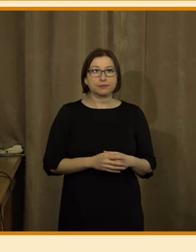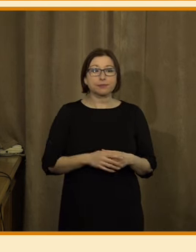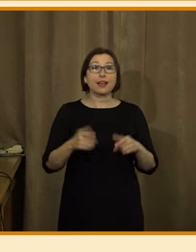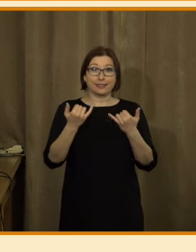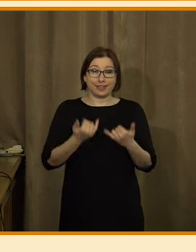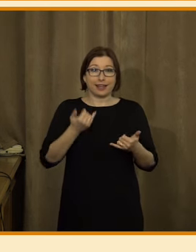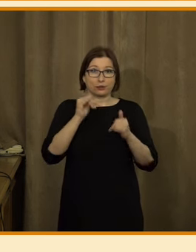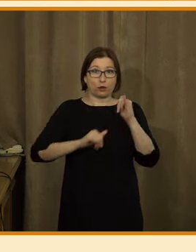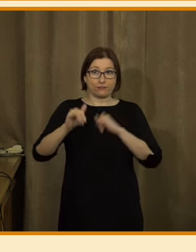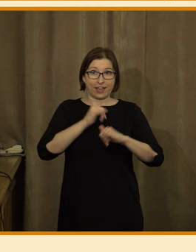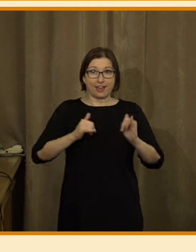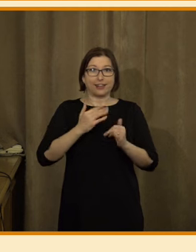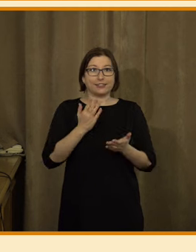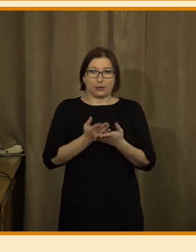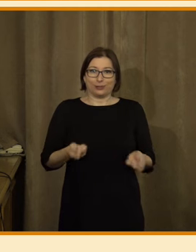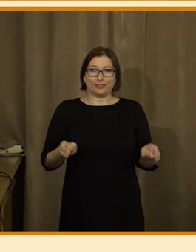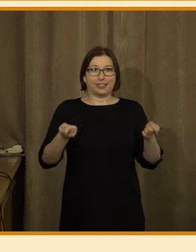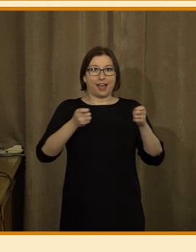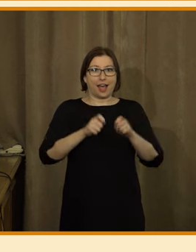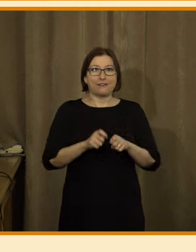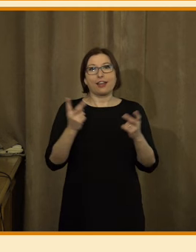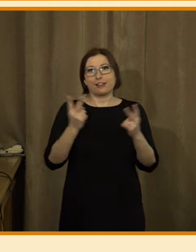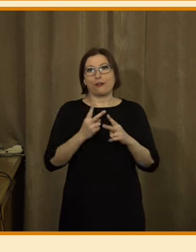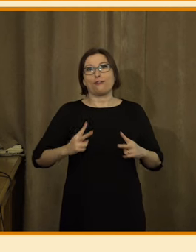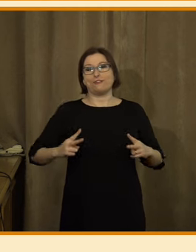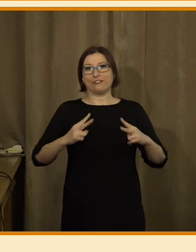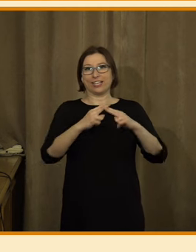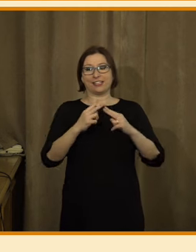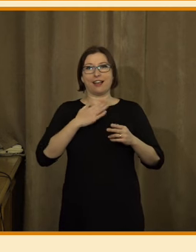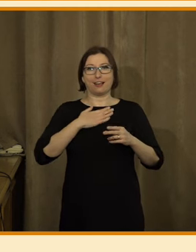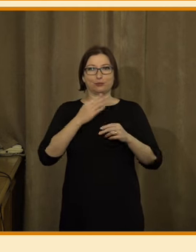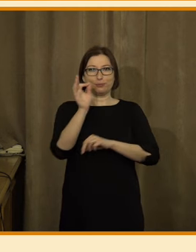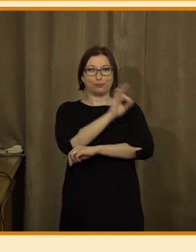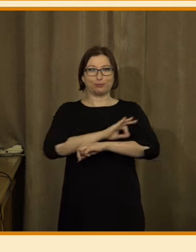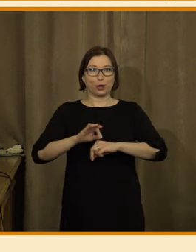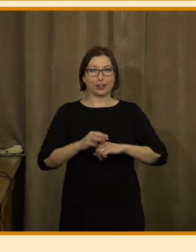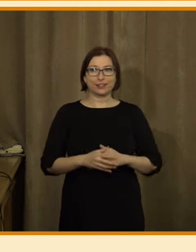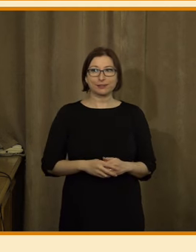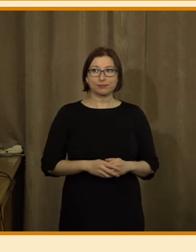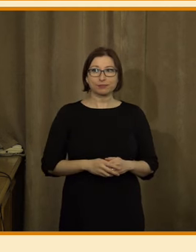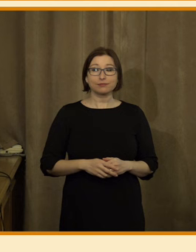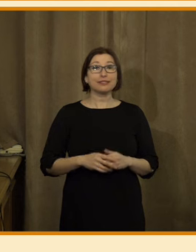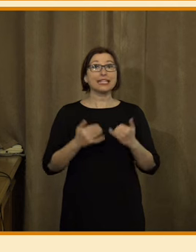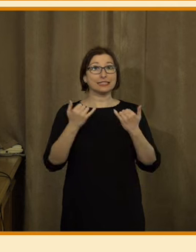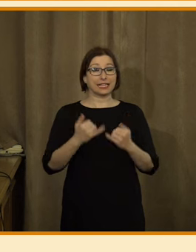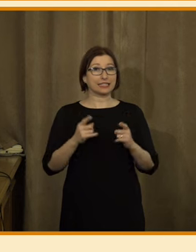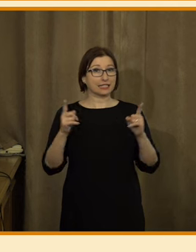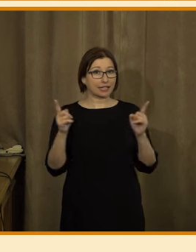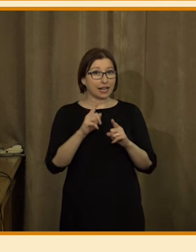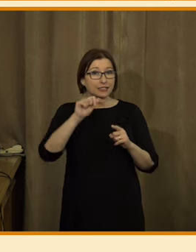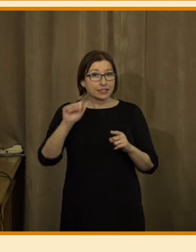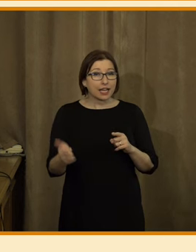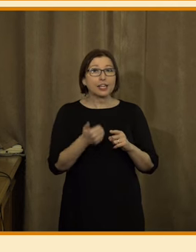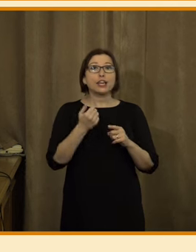probíhá právě teď, takže to bude jakési završení toho té naší snahy. A krátce tedy ještě